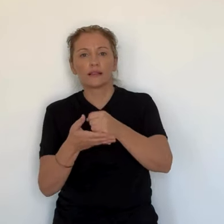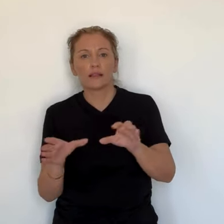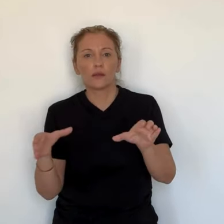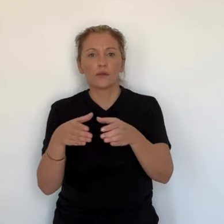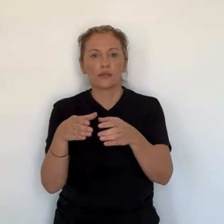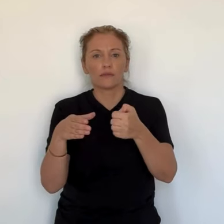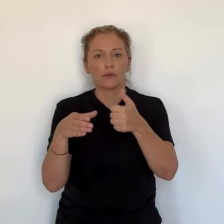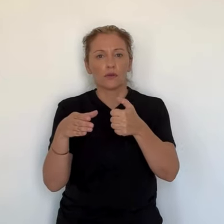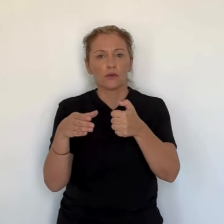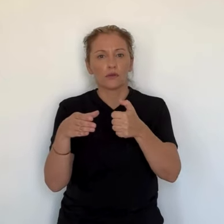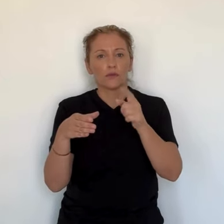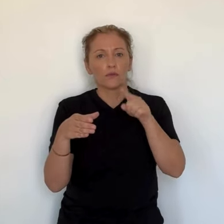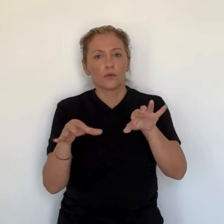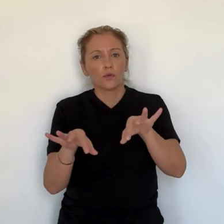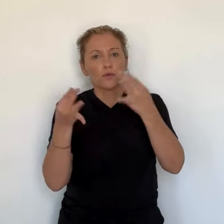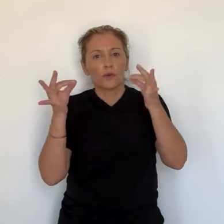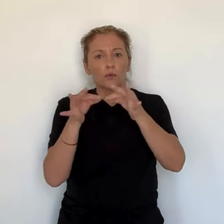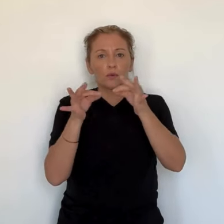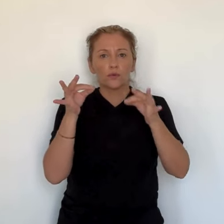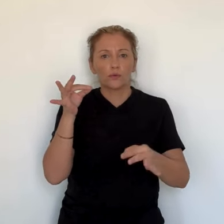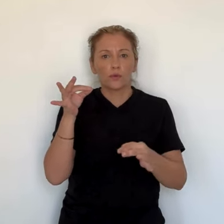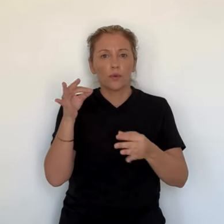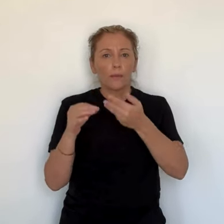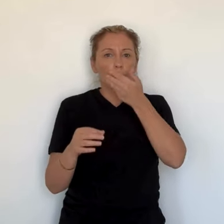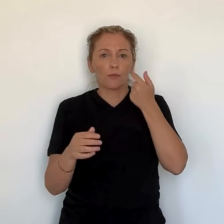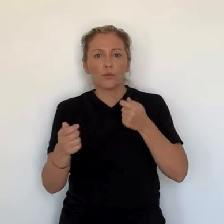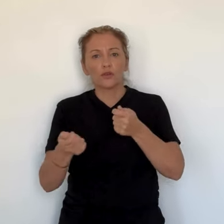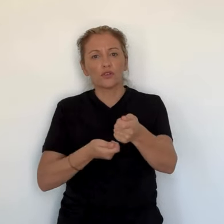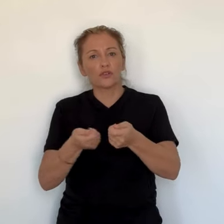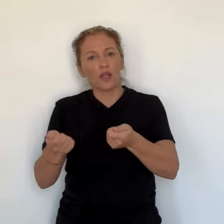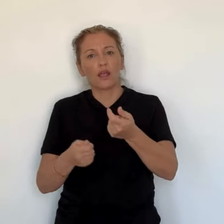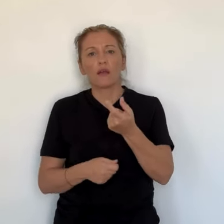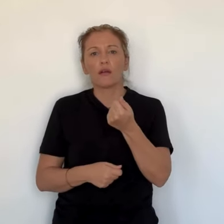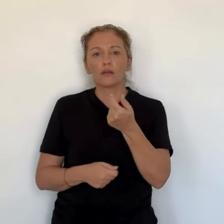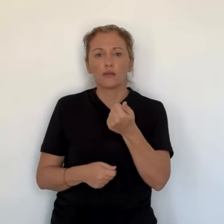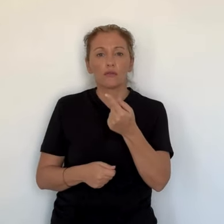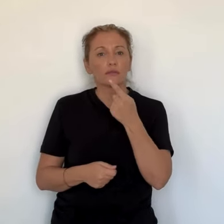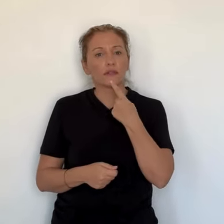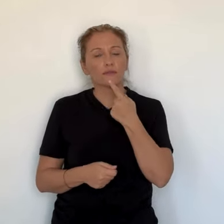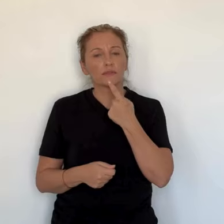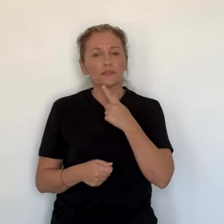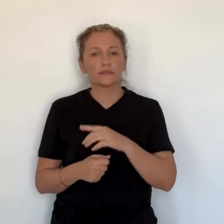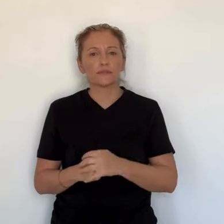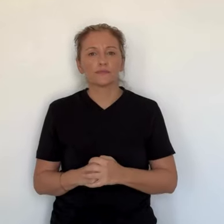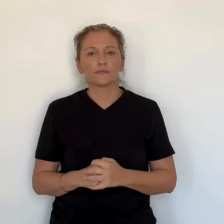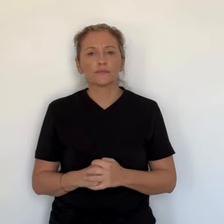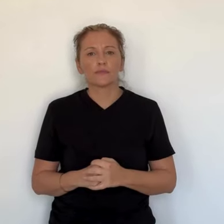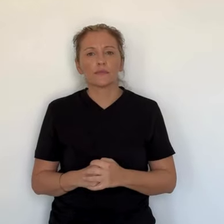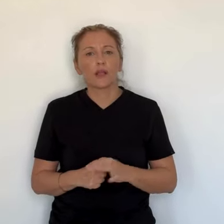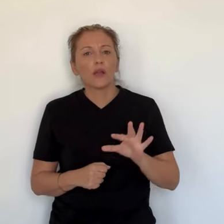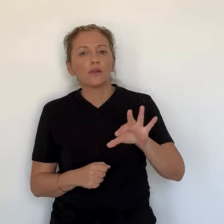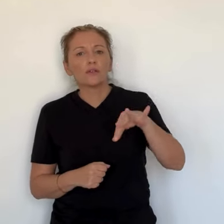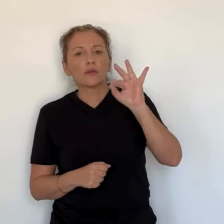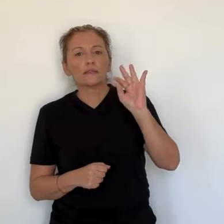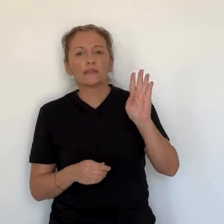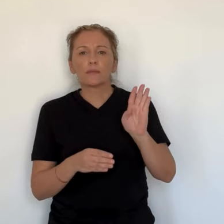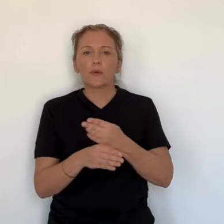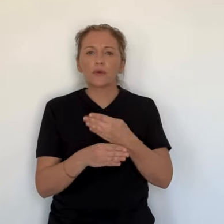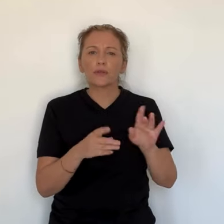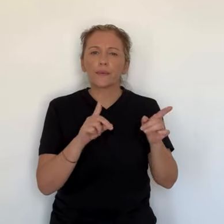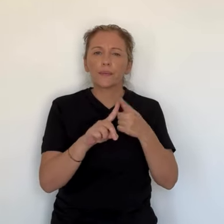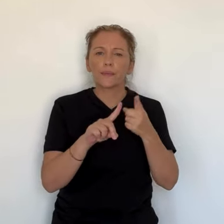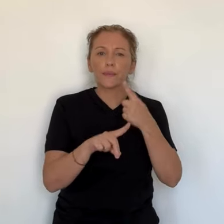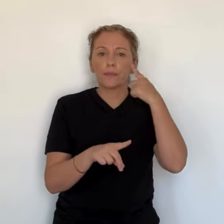Si nous réussissons à identifier des pistes et à sécuriser le modèle budgétaire de la collectivité de Corse, recentrer les investissements,